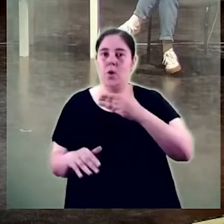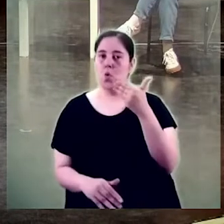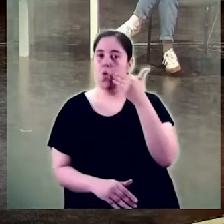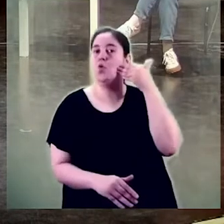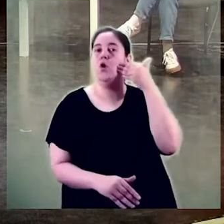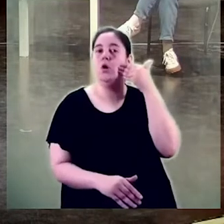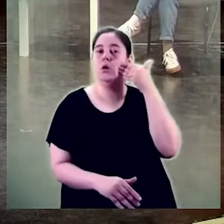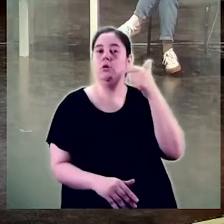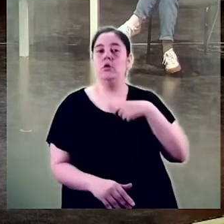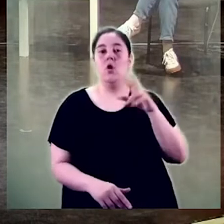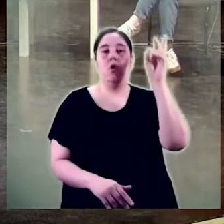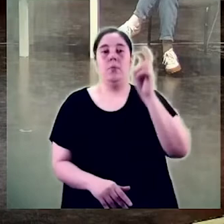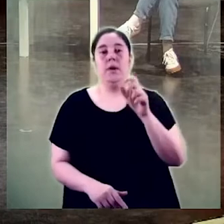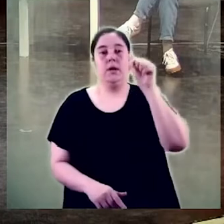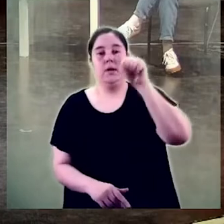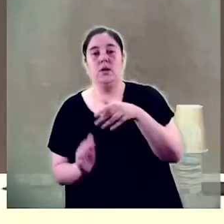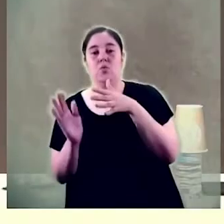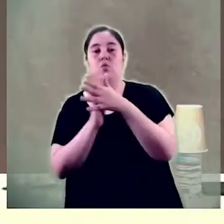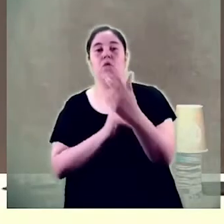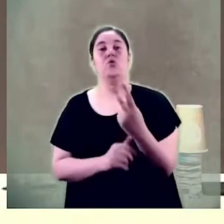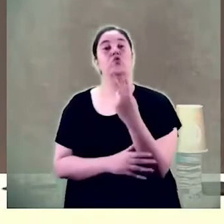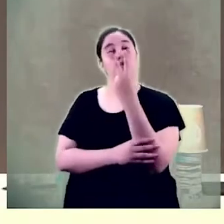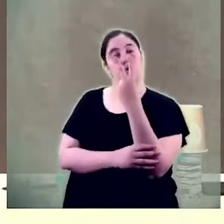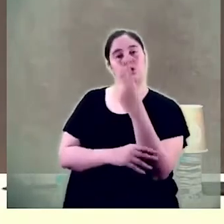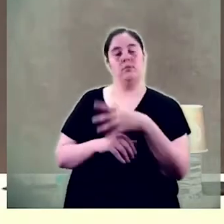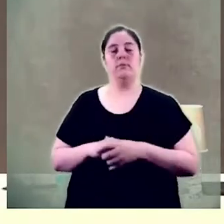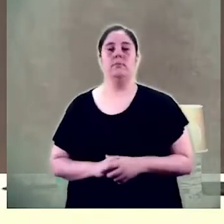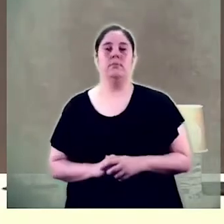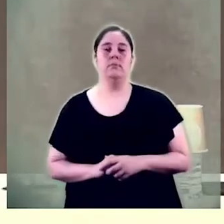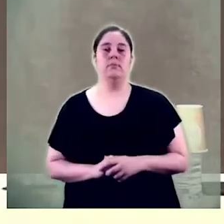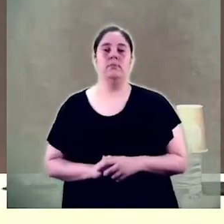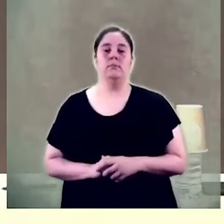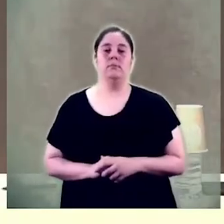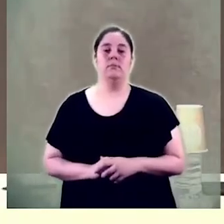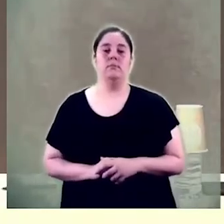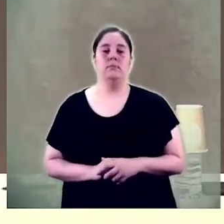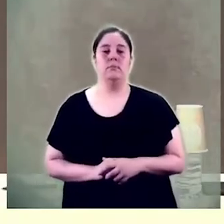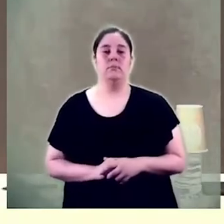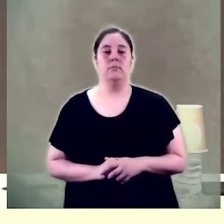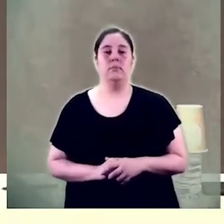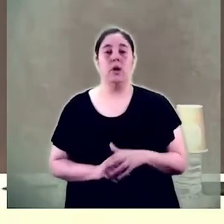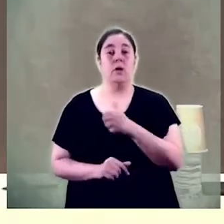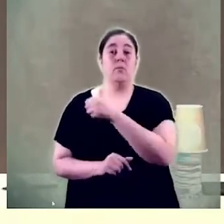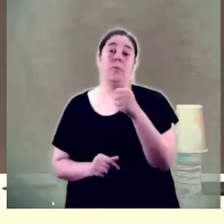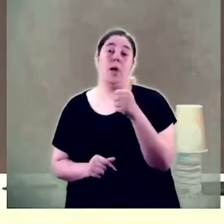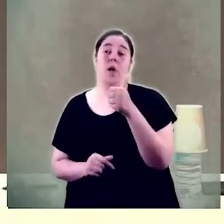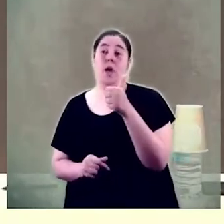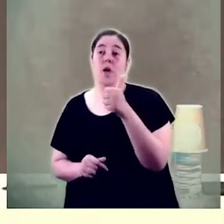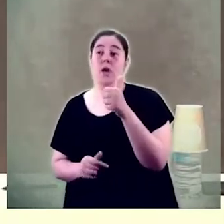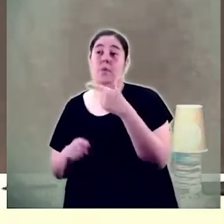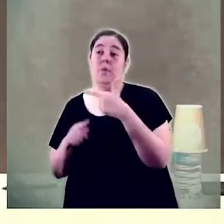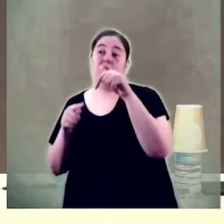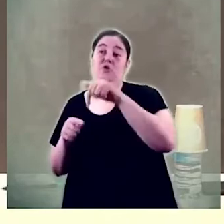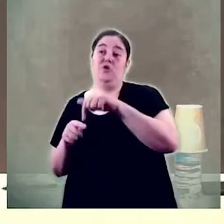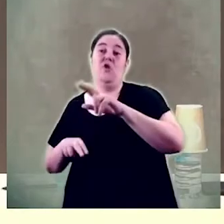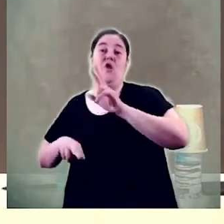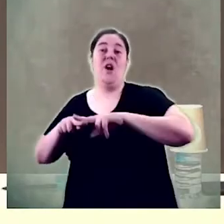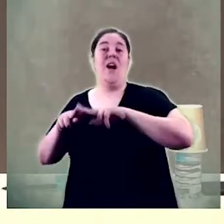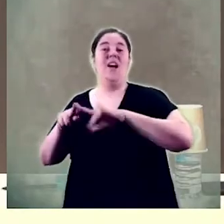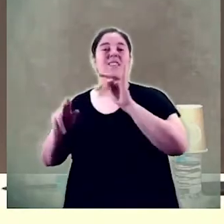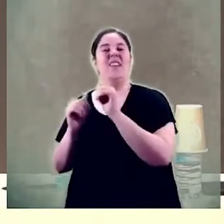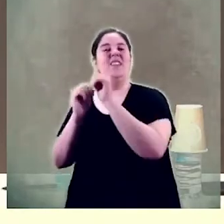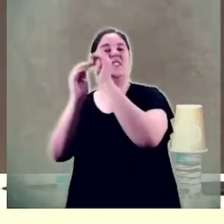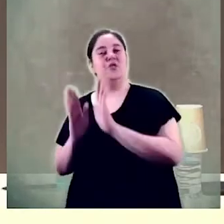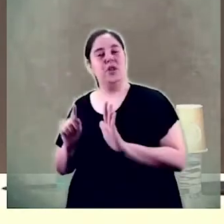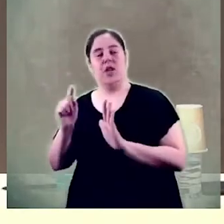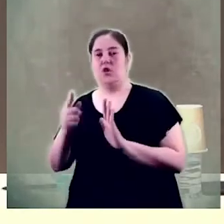és un honor ser-hi aquí per dos motius un és perquè és l'acte institucional en què jo crec que ja ja